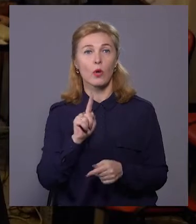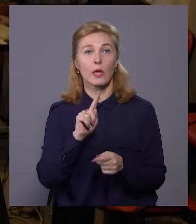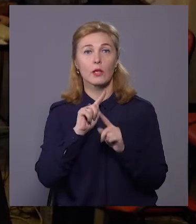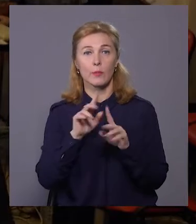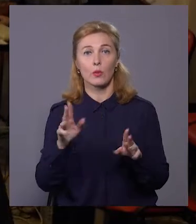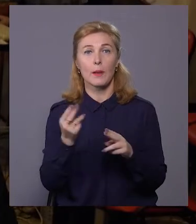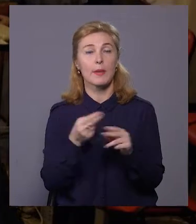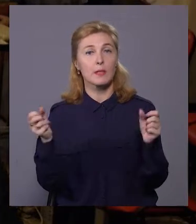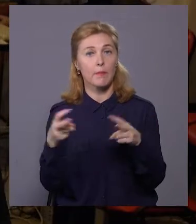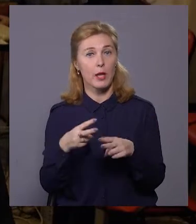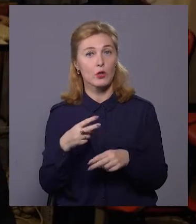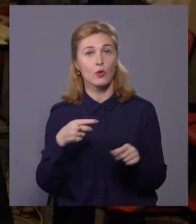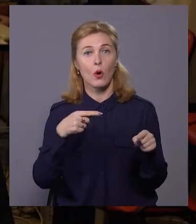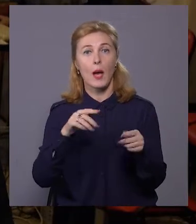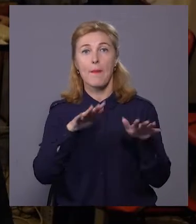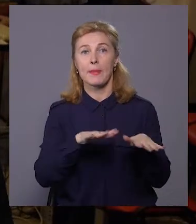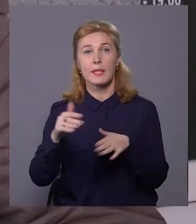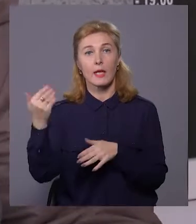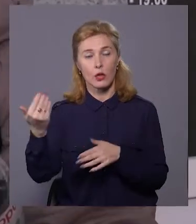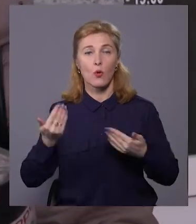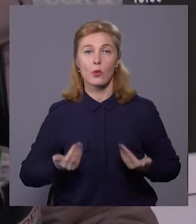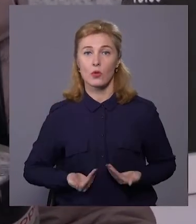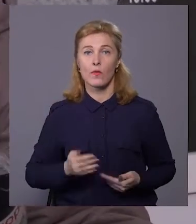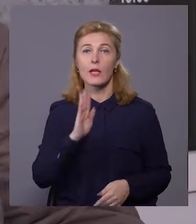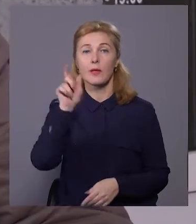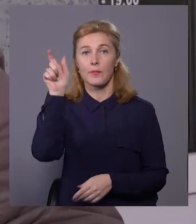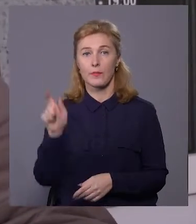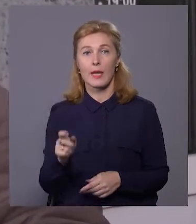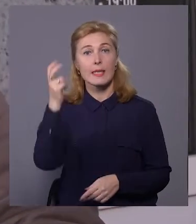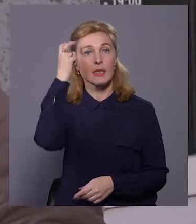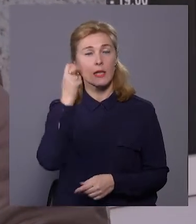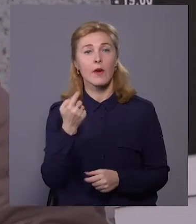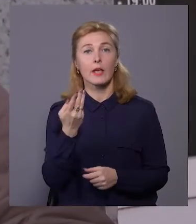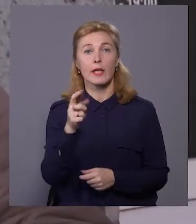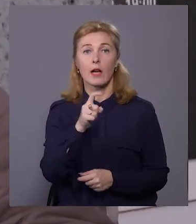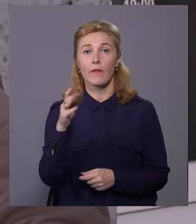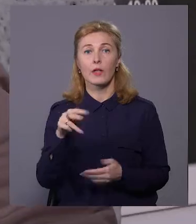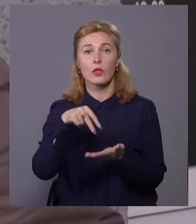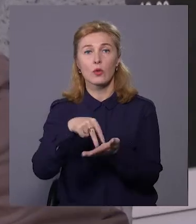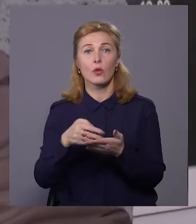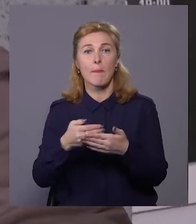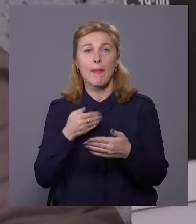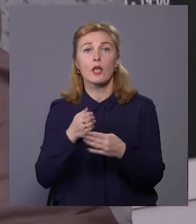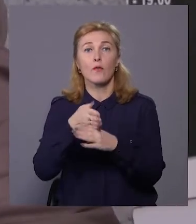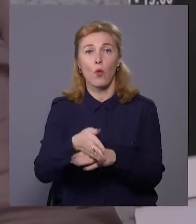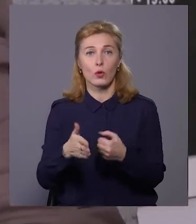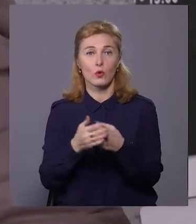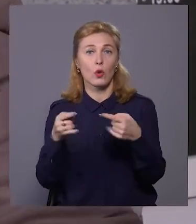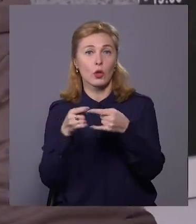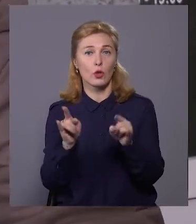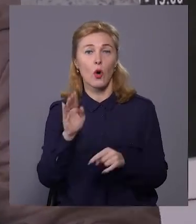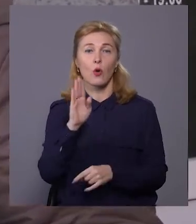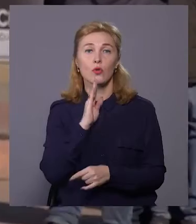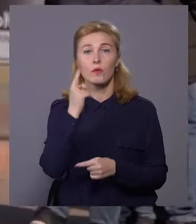безпечно у місцях їхнього проживання. Ганна Чуднівець із Києва кілька хвилин стоїть перед входом до кінотеатру. У дівчини